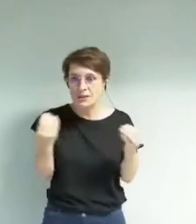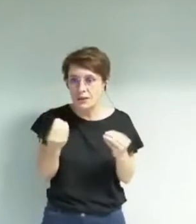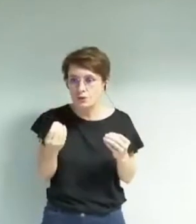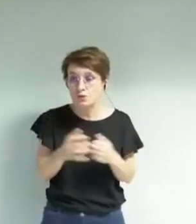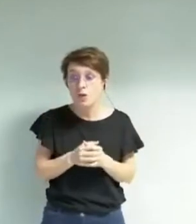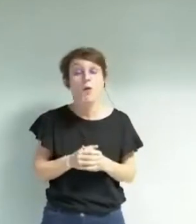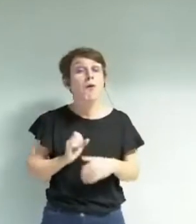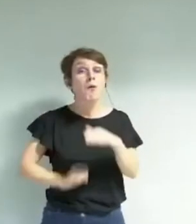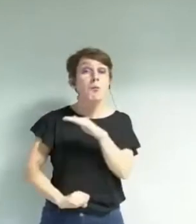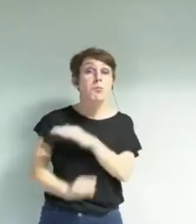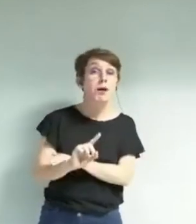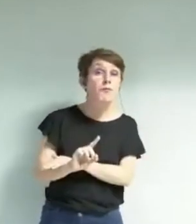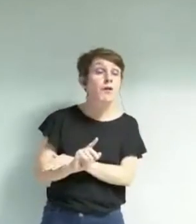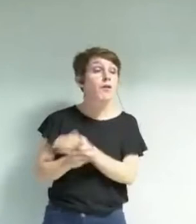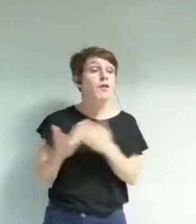soudainement,